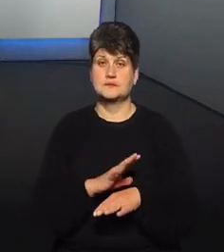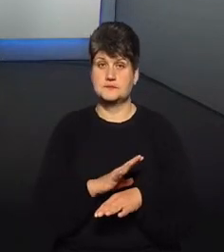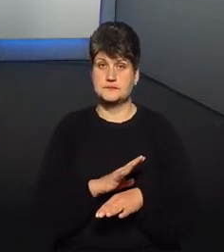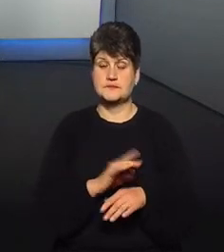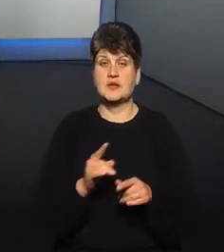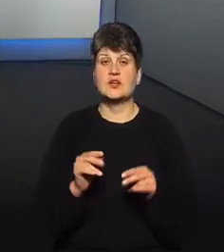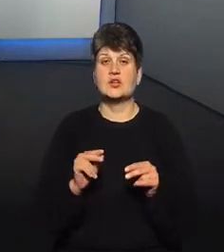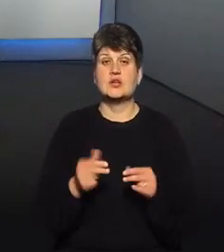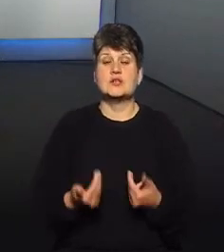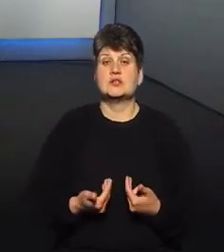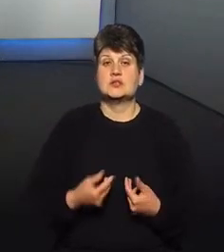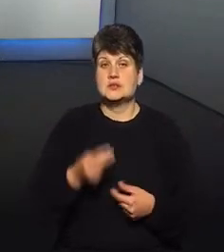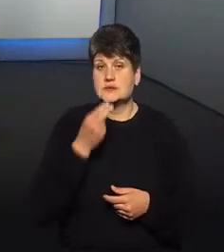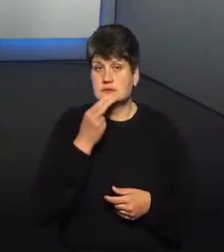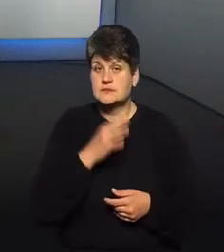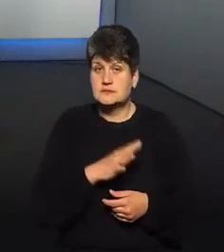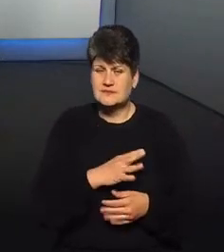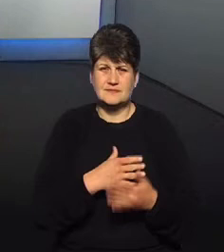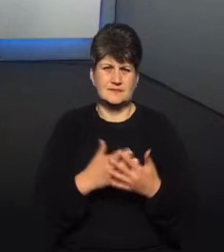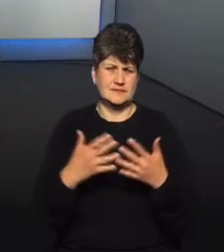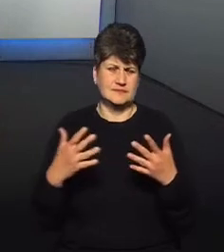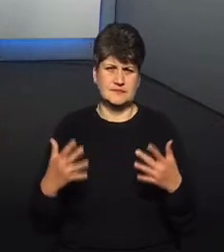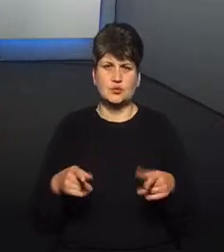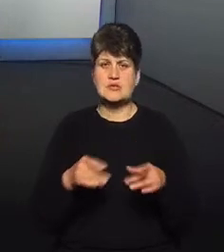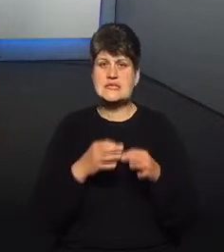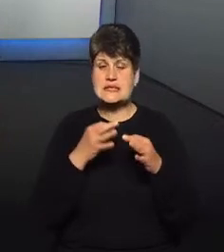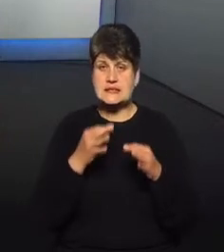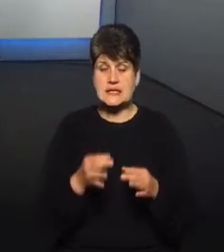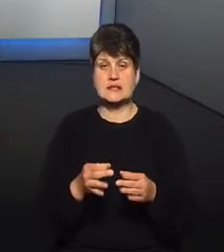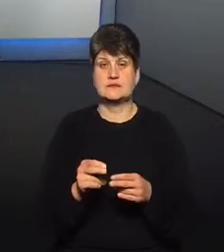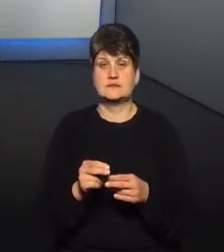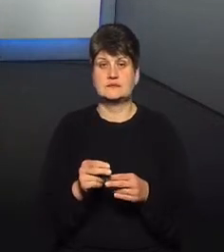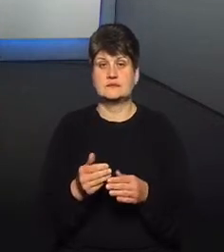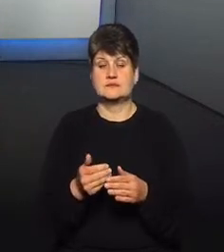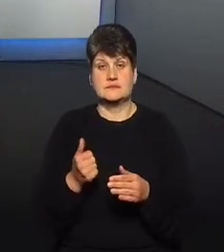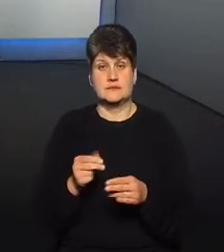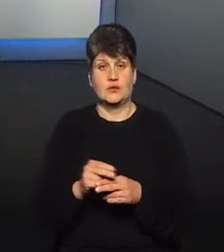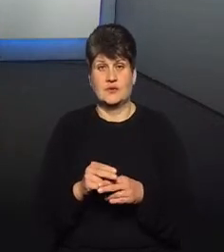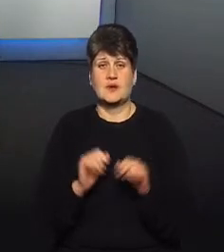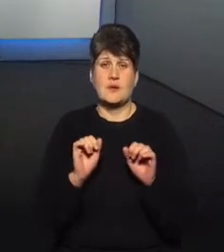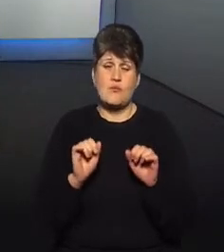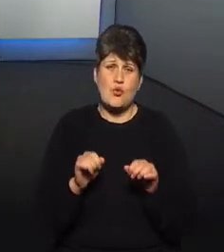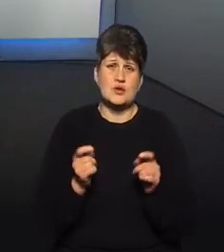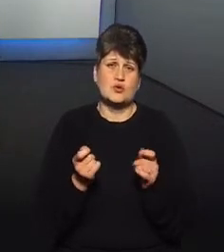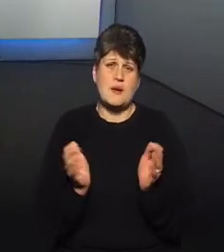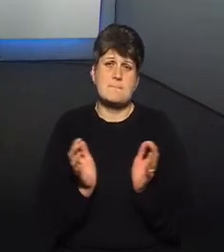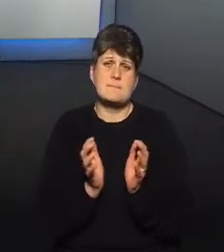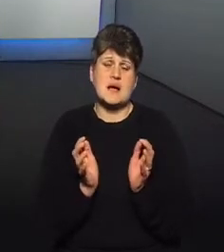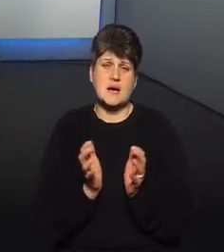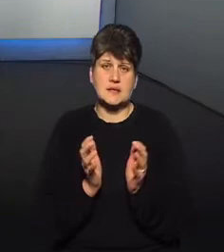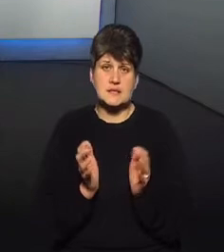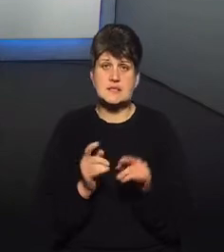так далі. Тому сказати, що попередити можна, можна якось поберегтися від того, щоб зменшити